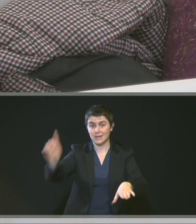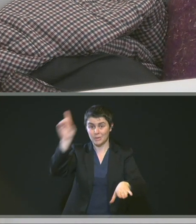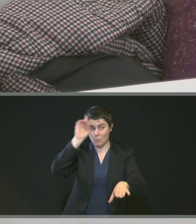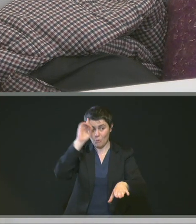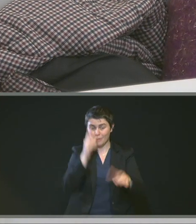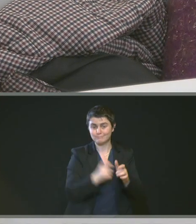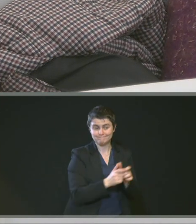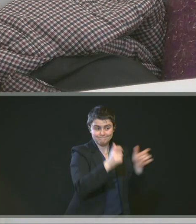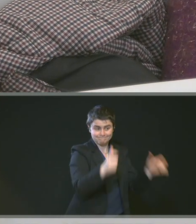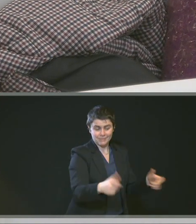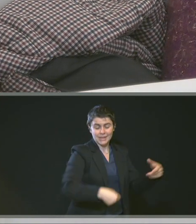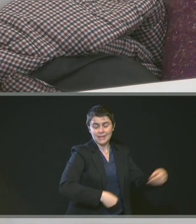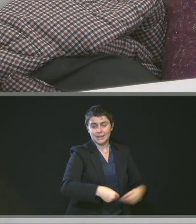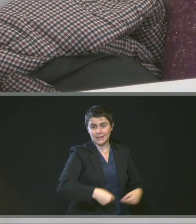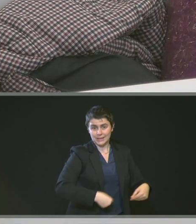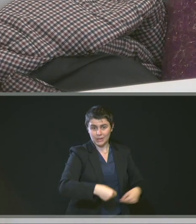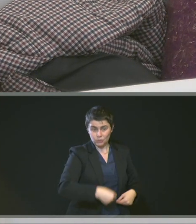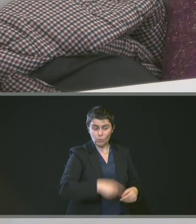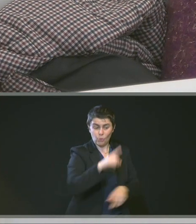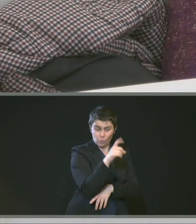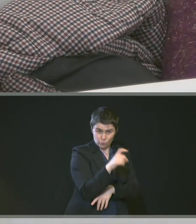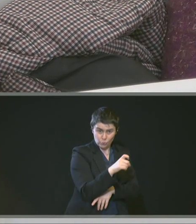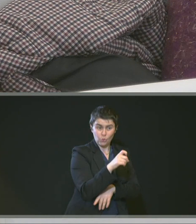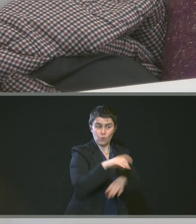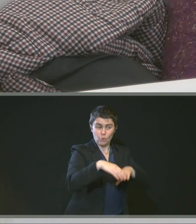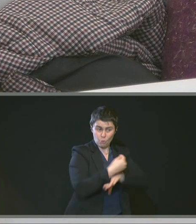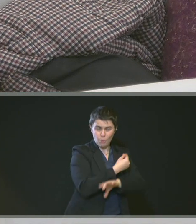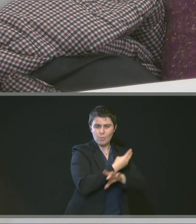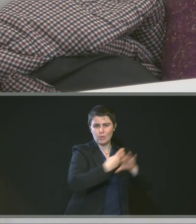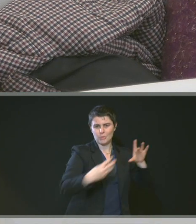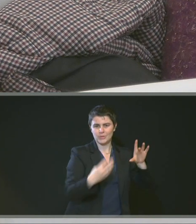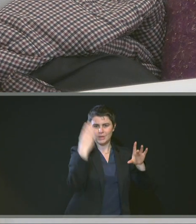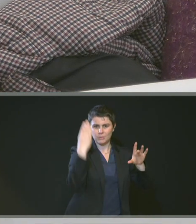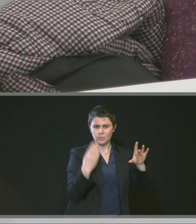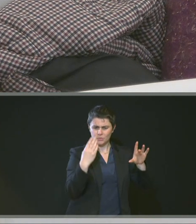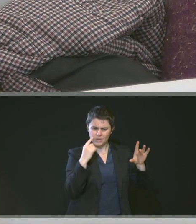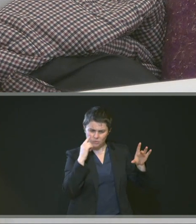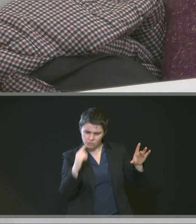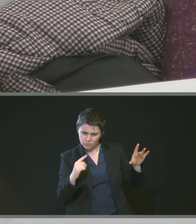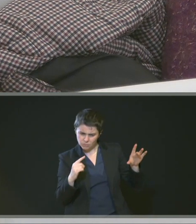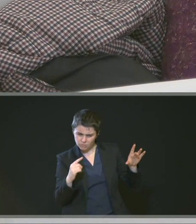de la métropole Rouen-Normandie, que le CRAC, je crois,